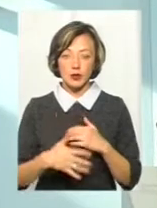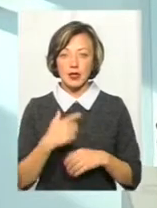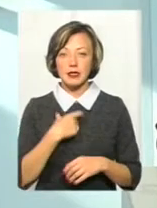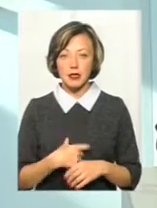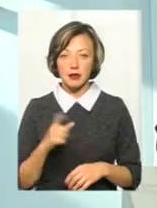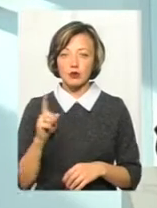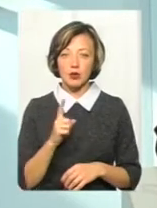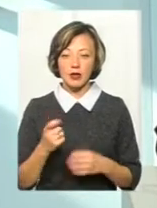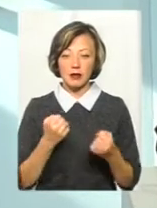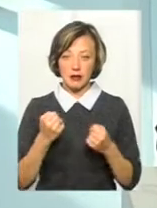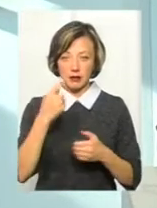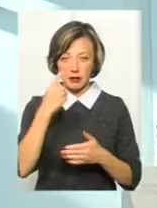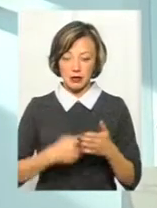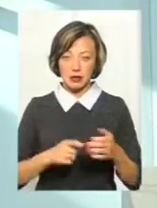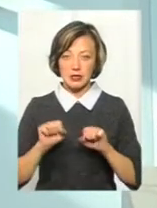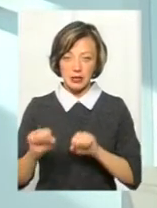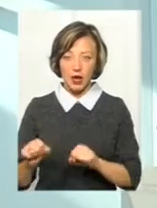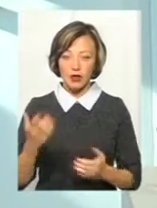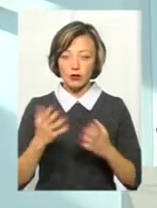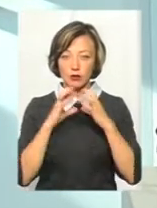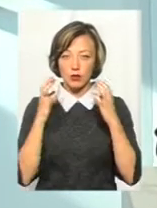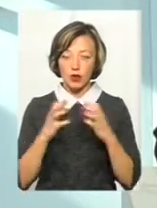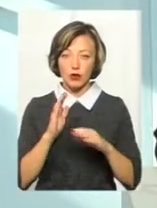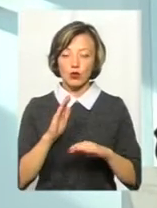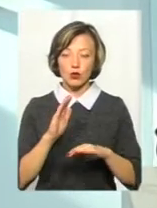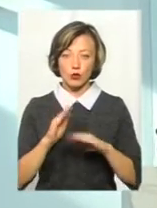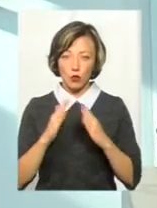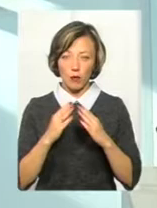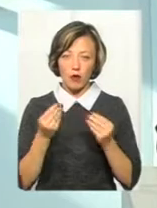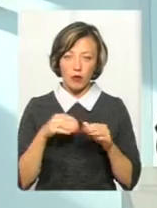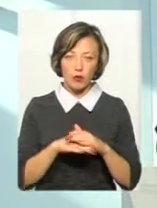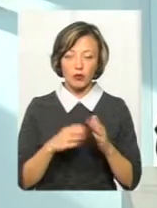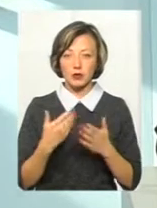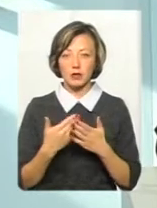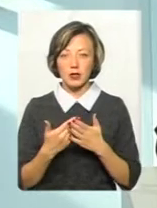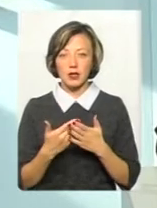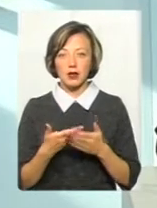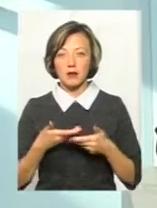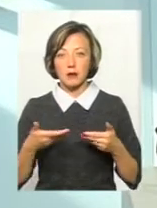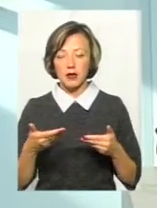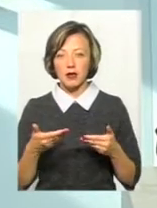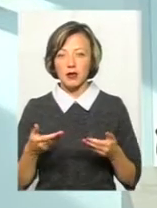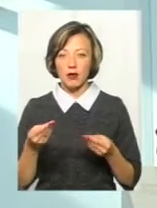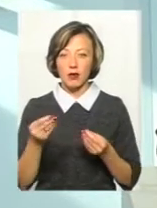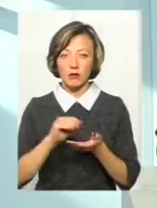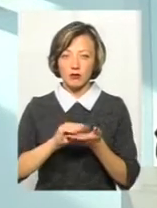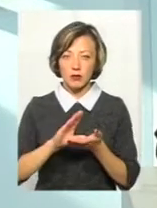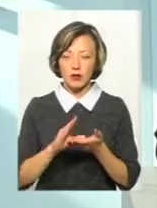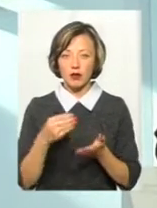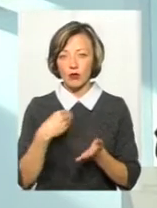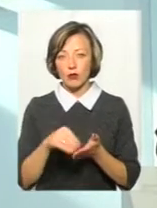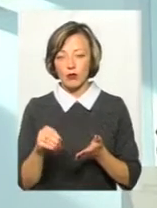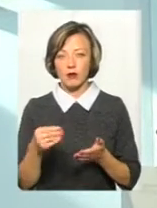що самий надійний захист, якщо у нас якісь зберігаються дома заощадження, якщо ми збираємо якісь кошти на купівлю